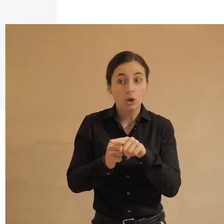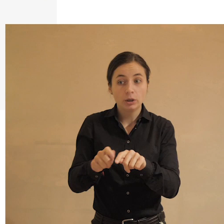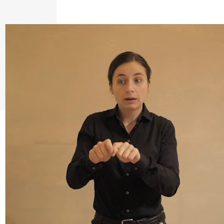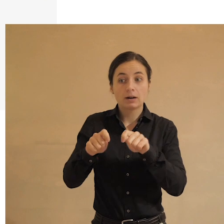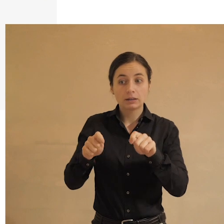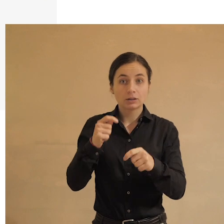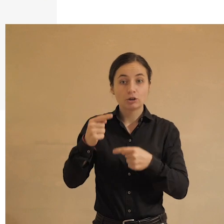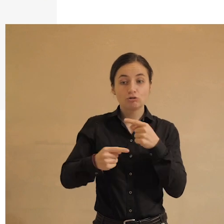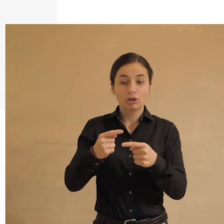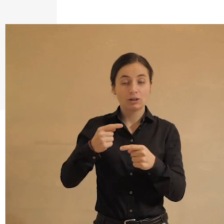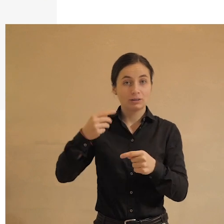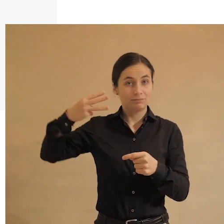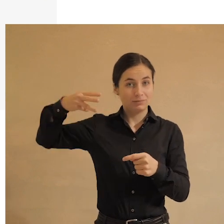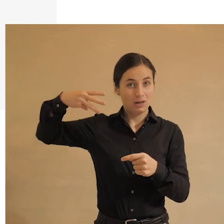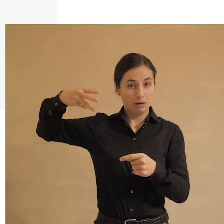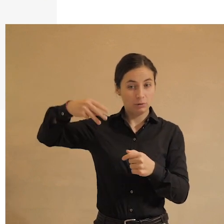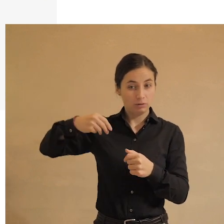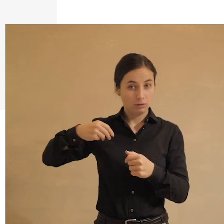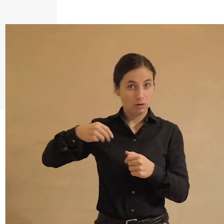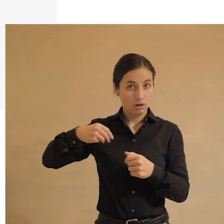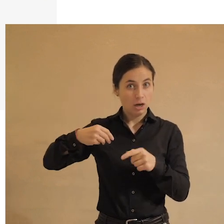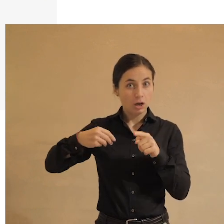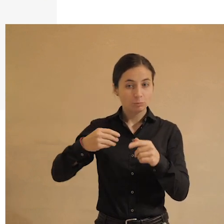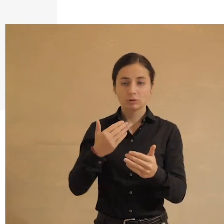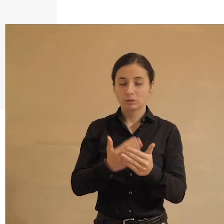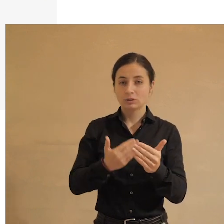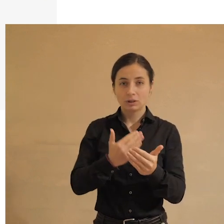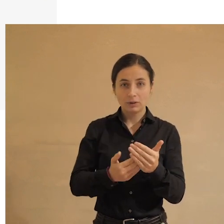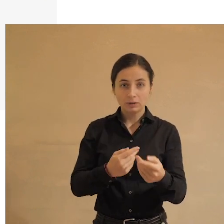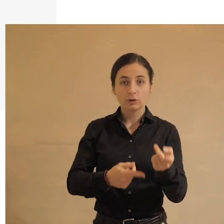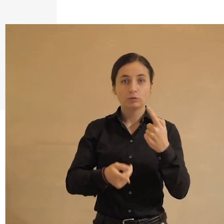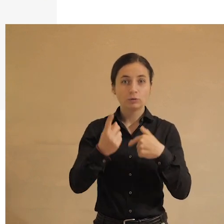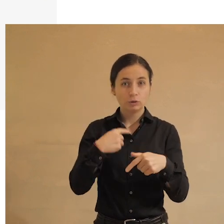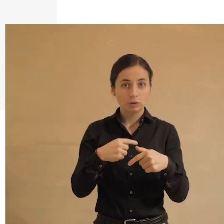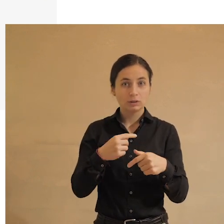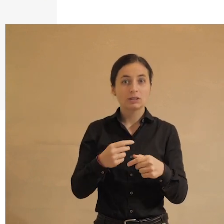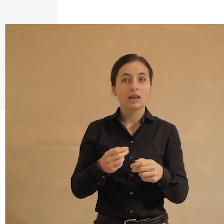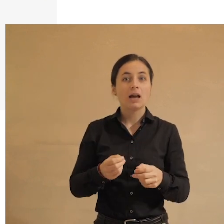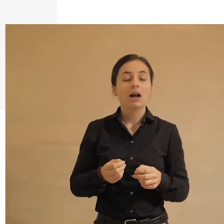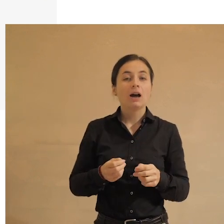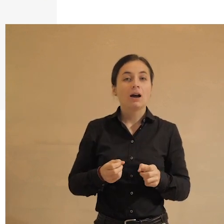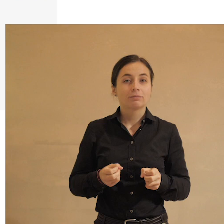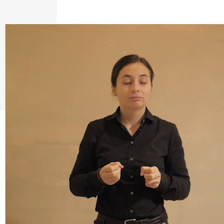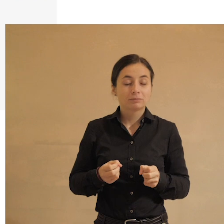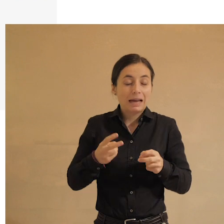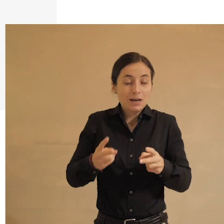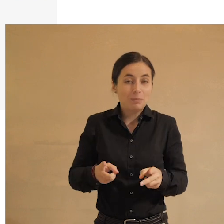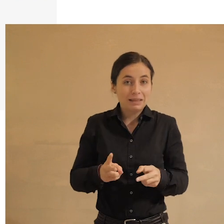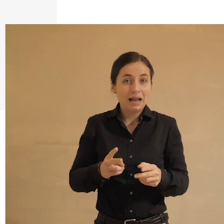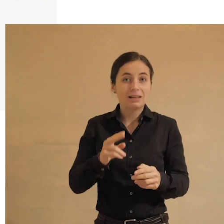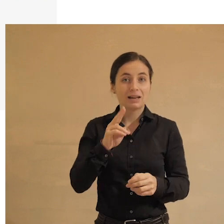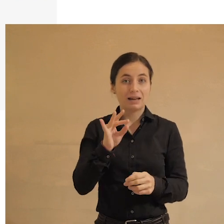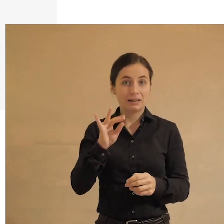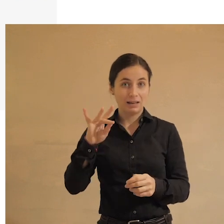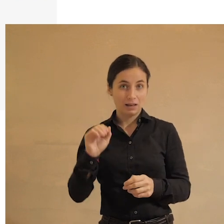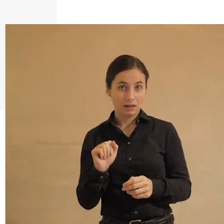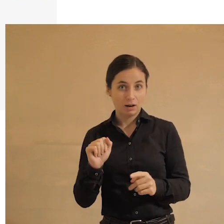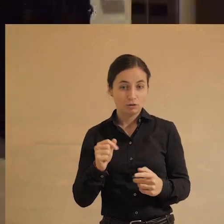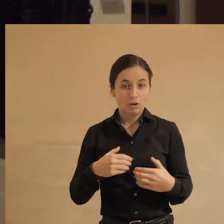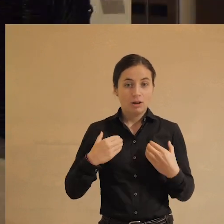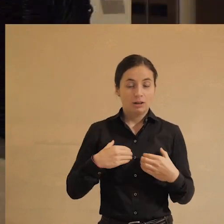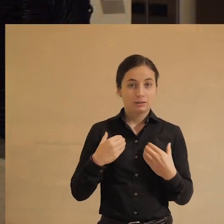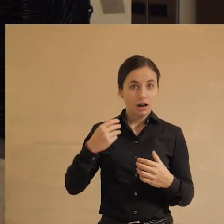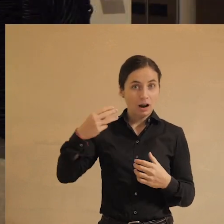раскроют по видеокамере. Мы это говорим не для того, чтобы кому-то советовать вернуться к криминальной карьере, если человек решил ее бросить из-за страха